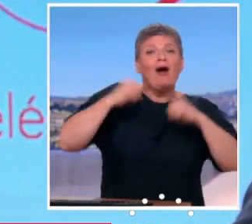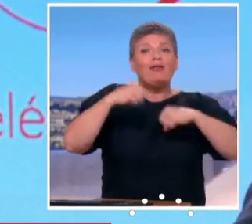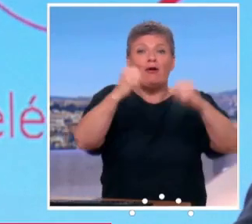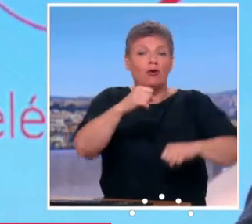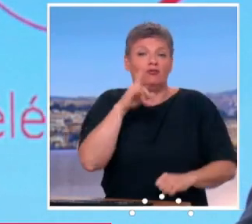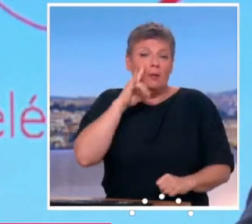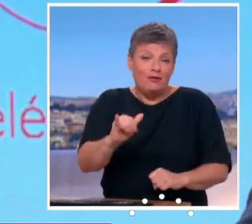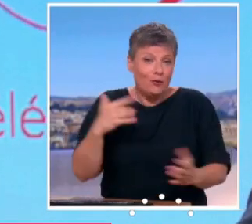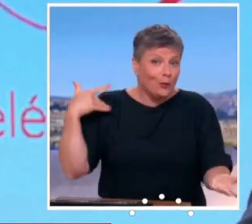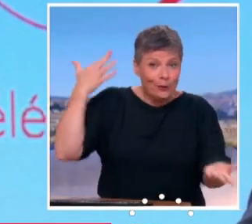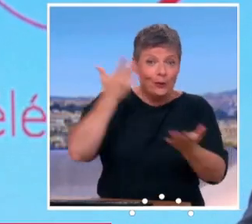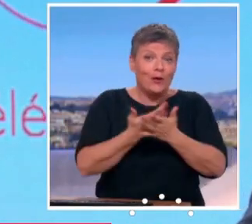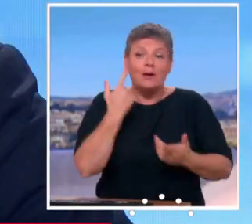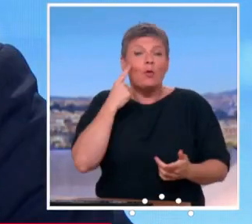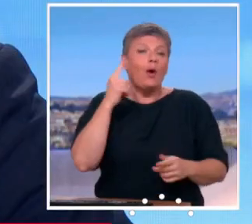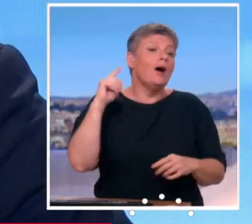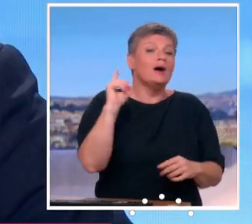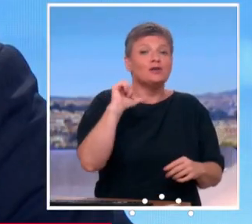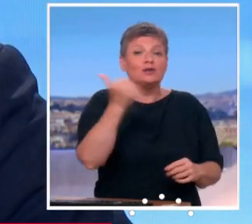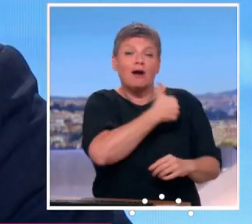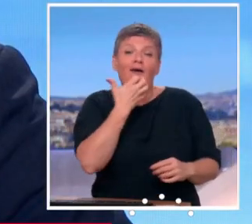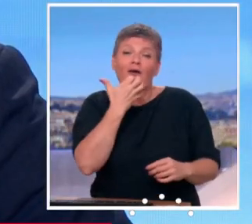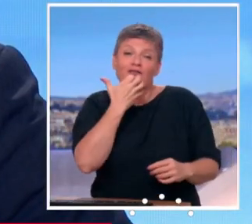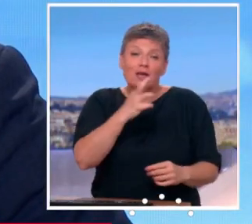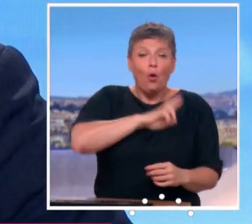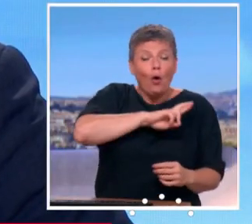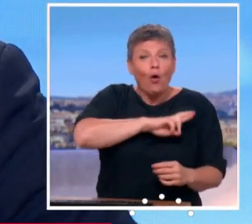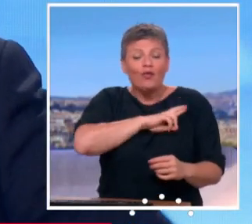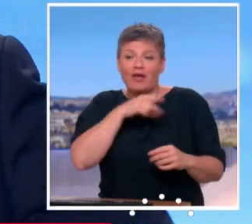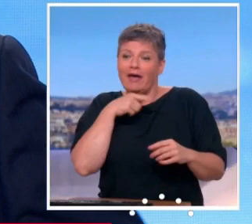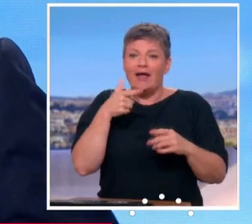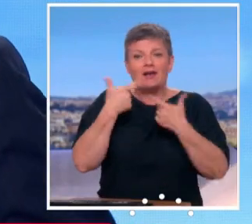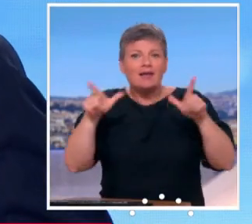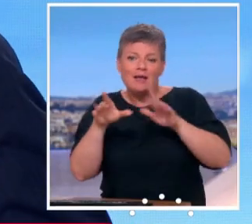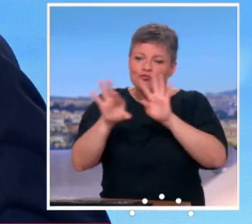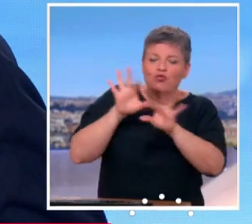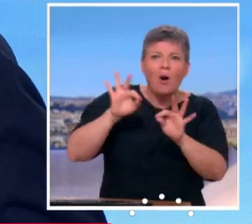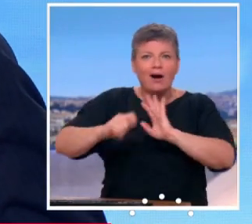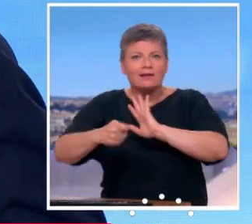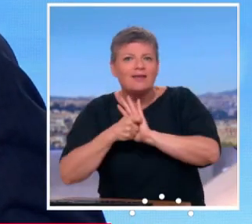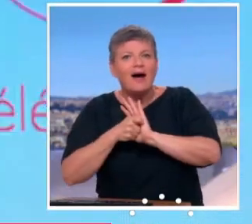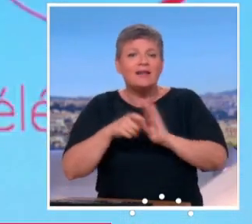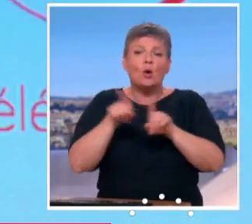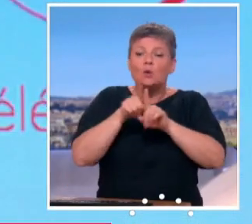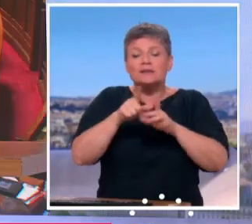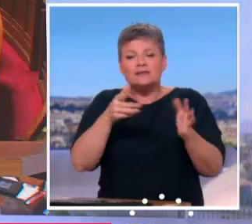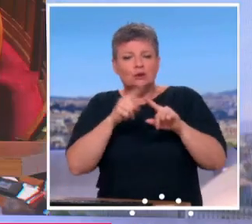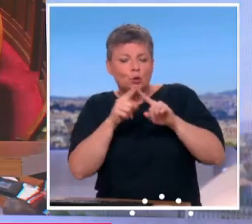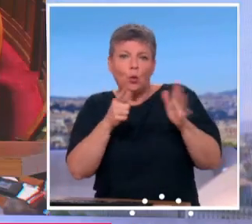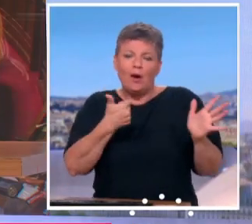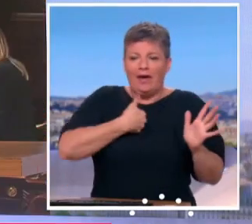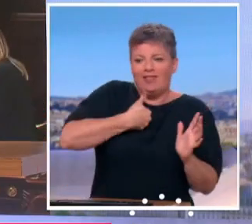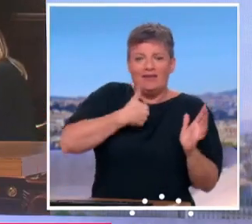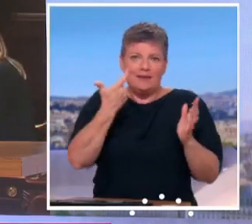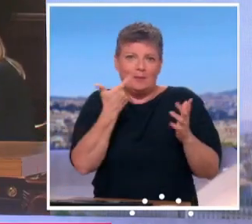choisir très librement notre départ à la retraite. Quand on parle de retraite, on parle aussi de la vie des gens, de leur reconstitution de carrière. Ça renvoie aussi à des choses très intimes. Donc, il faut savoir l